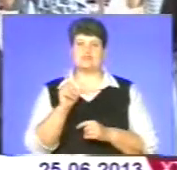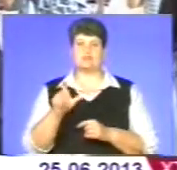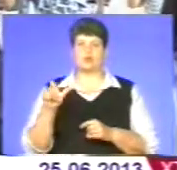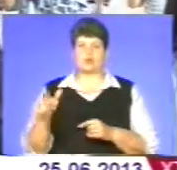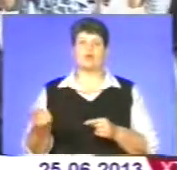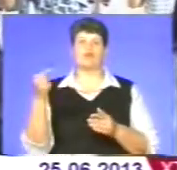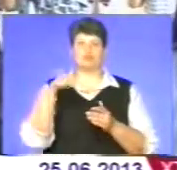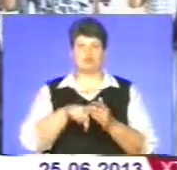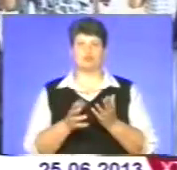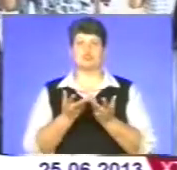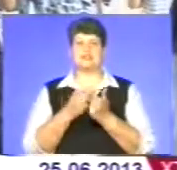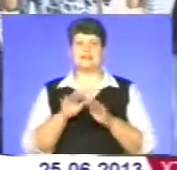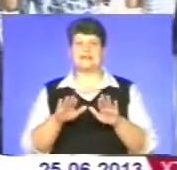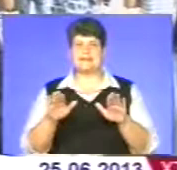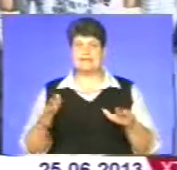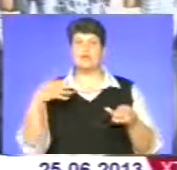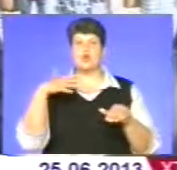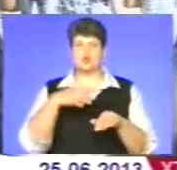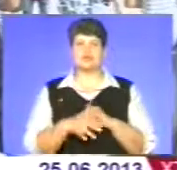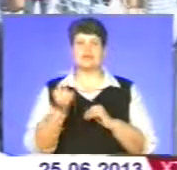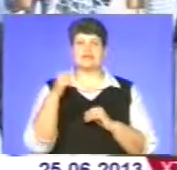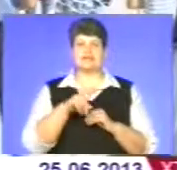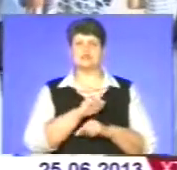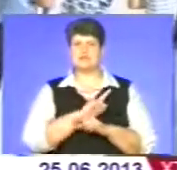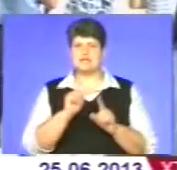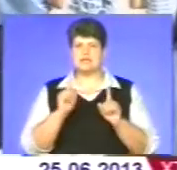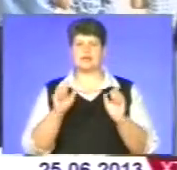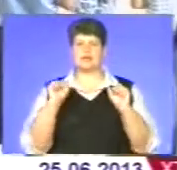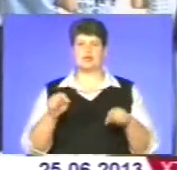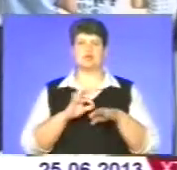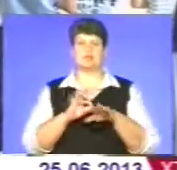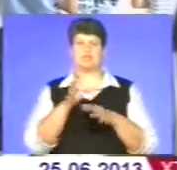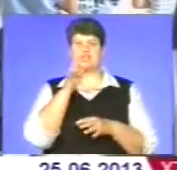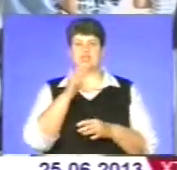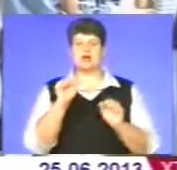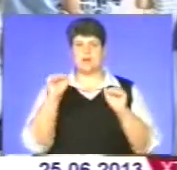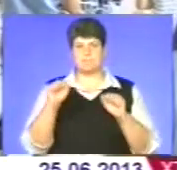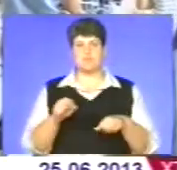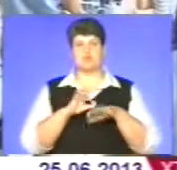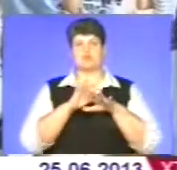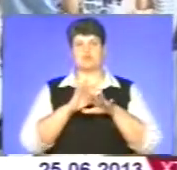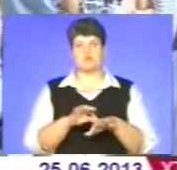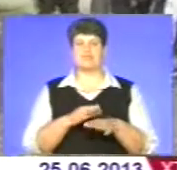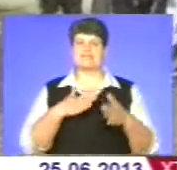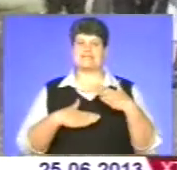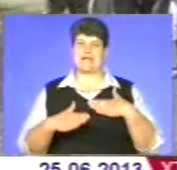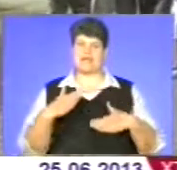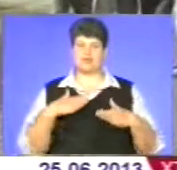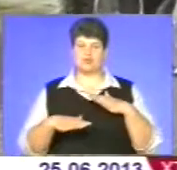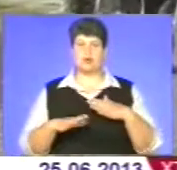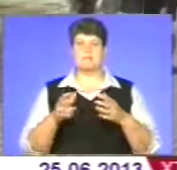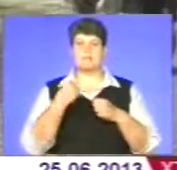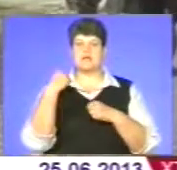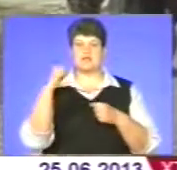часі дітям, всі розуміли те, що не тільки можна проводити час, а можна і проводити час з радістю. Переможці